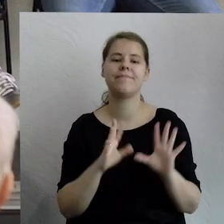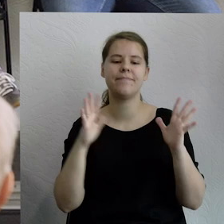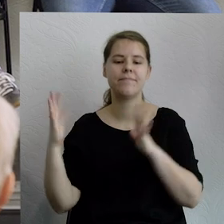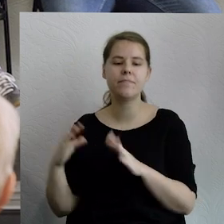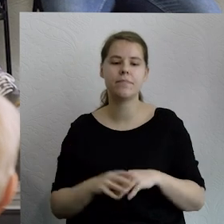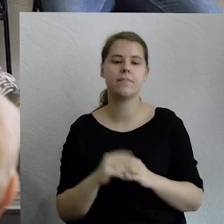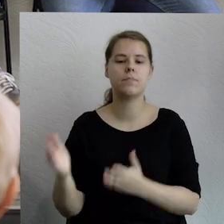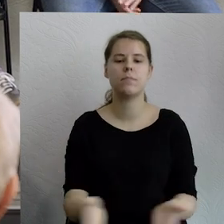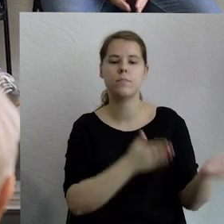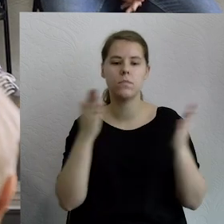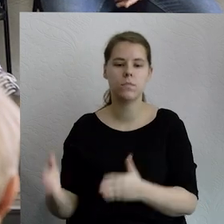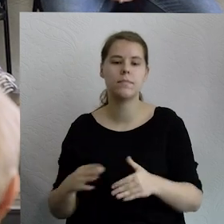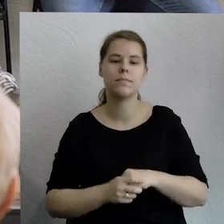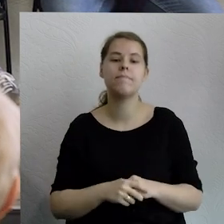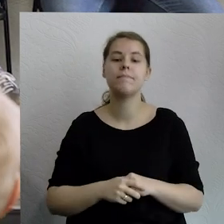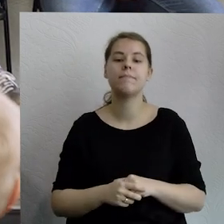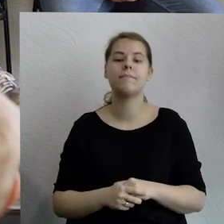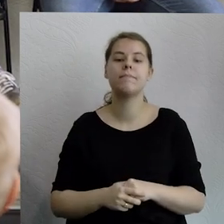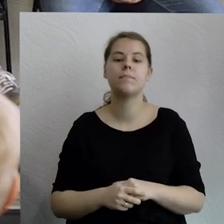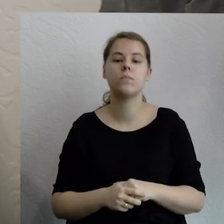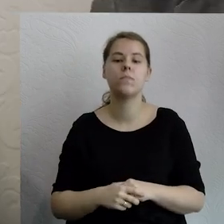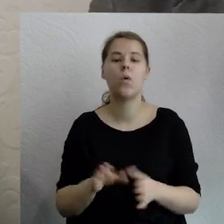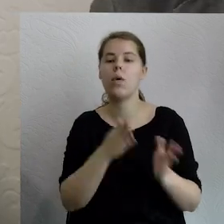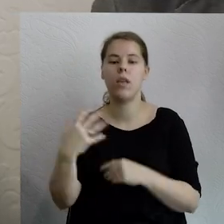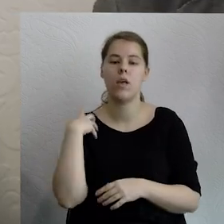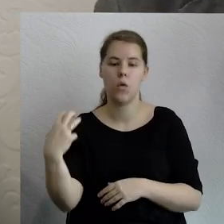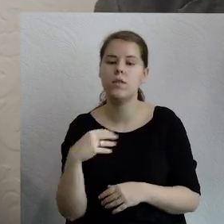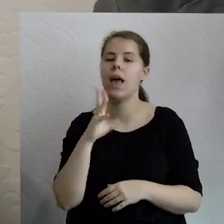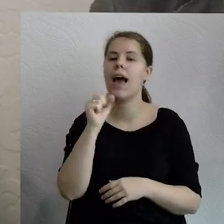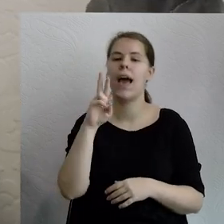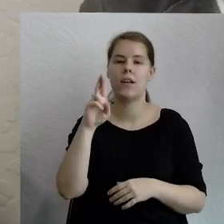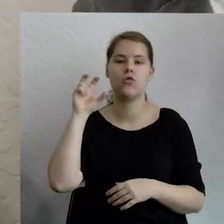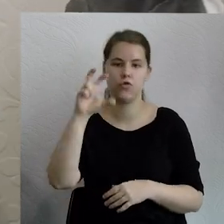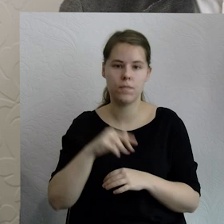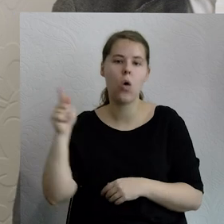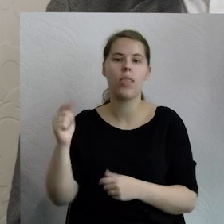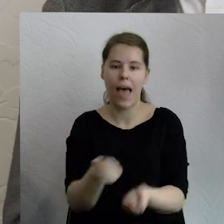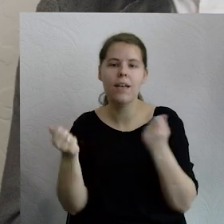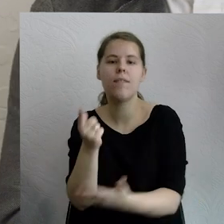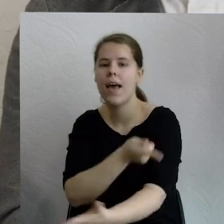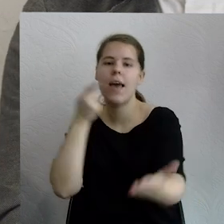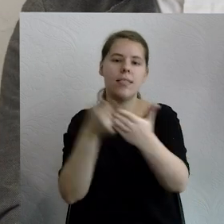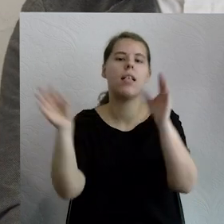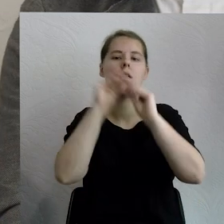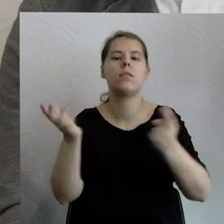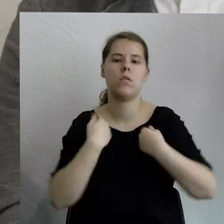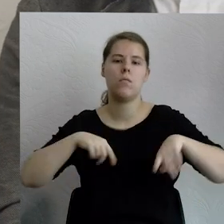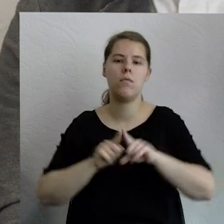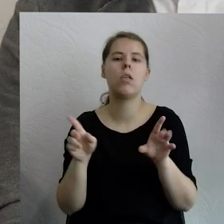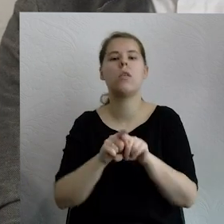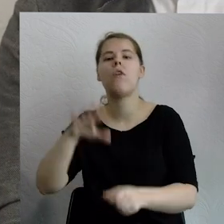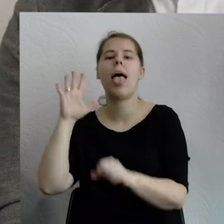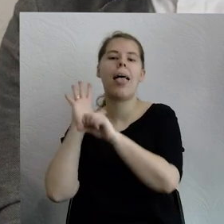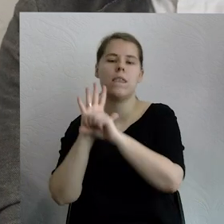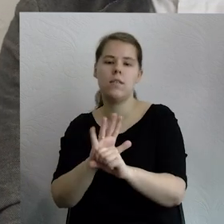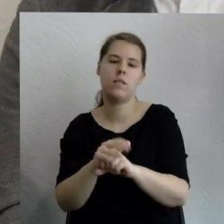Kolejną naszą podróżniczką w czasie jest Zuzanna Karcz, aktywistka na rzecz edukacji obywatelskiej, antydyskryminacyjnej